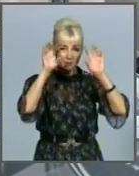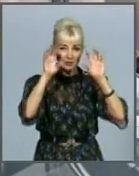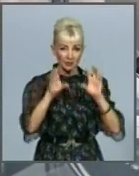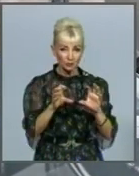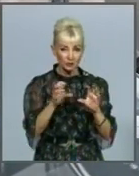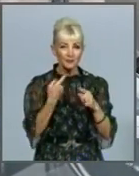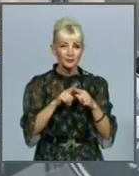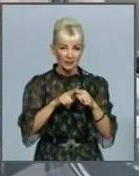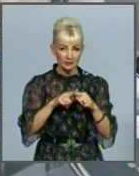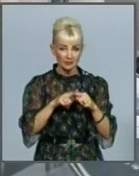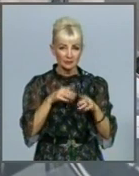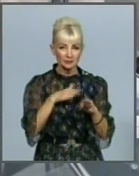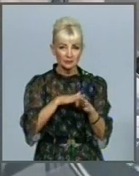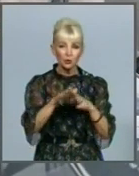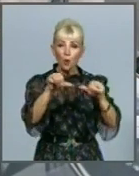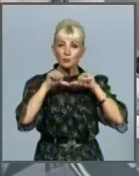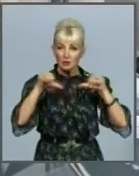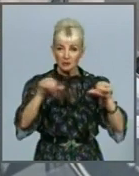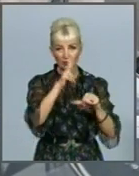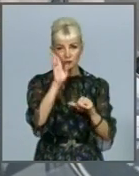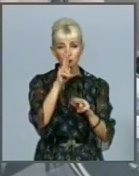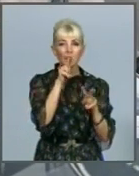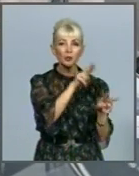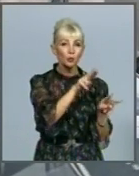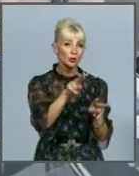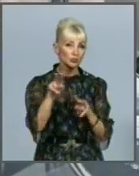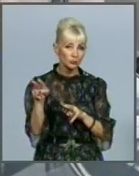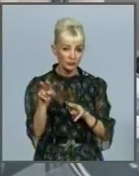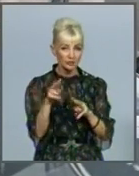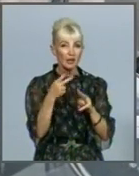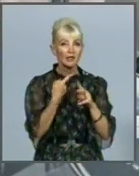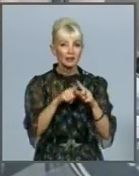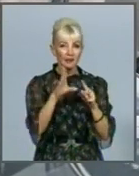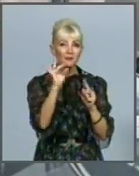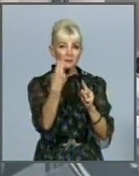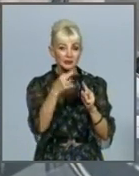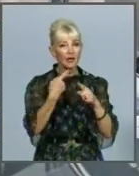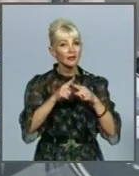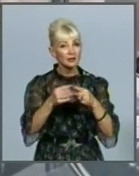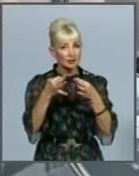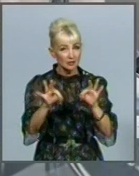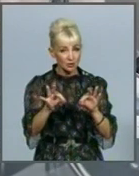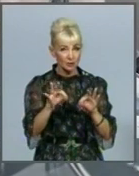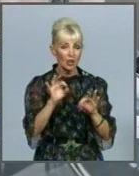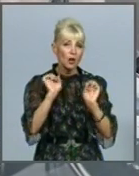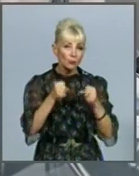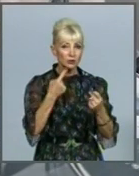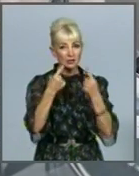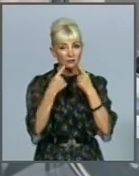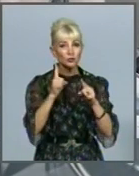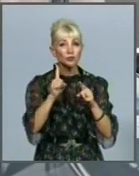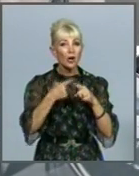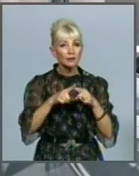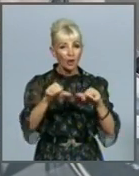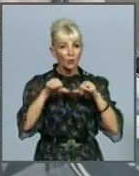необмеженими, повноваженими певну комісію, яка буде регулювати видачу цих ліцензій. Фактично може йти й мова про те, що ця комісія